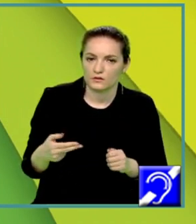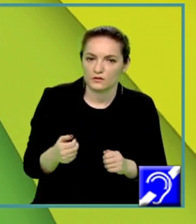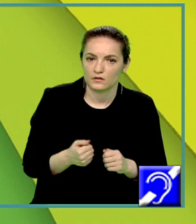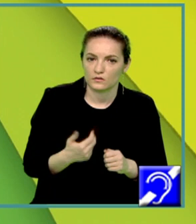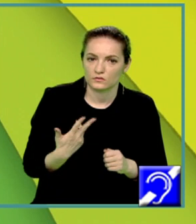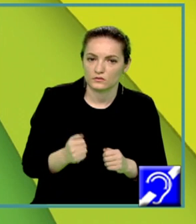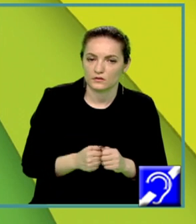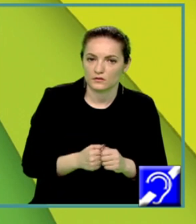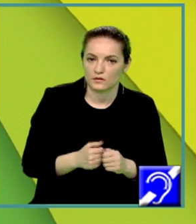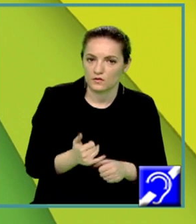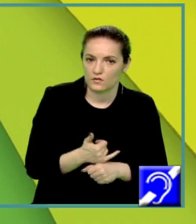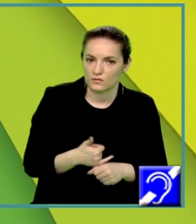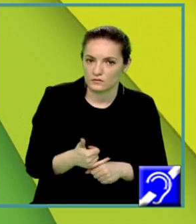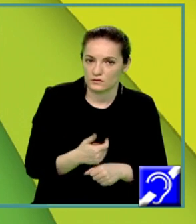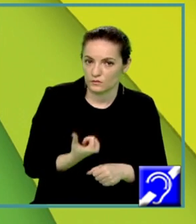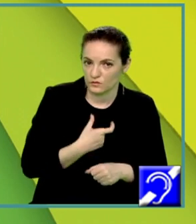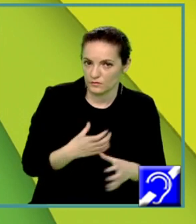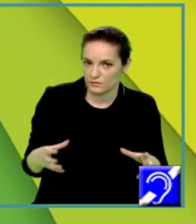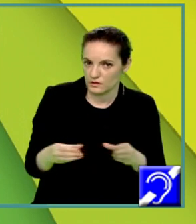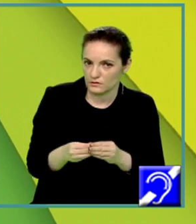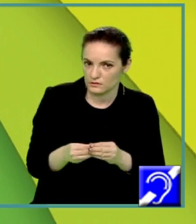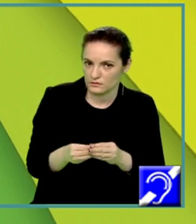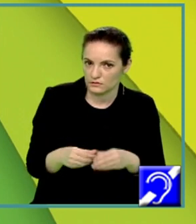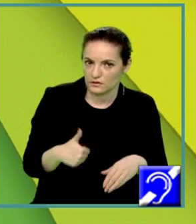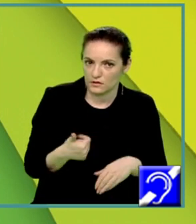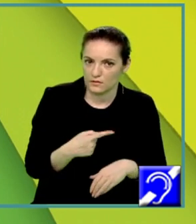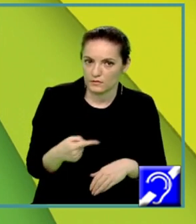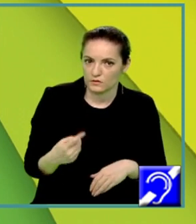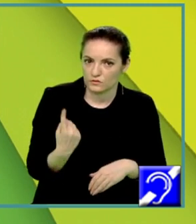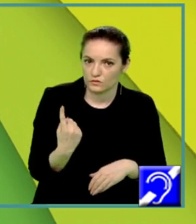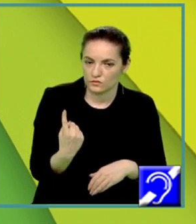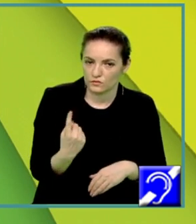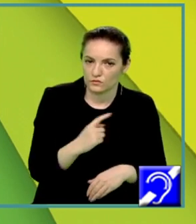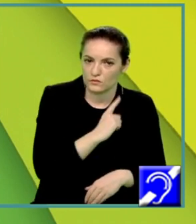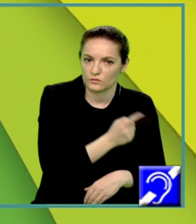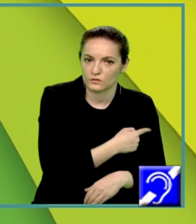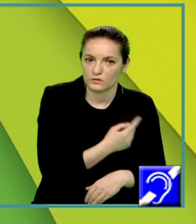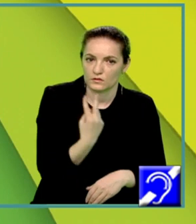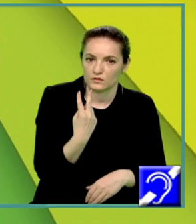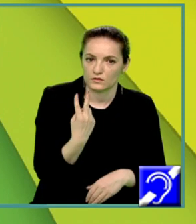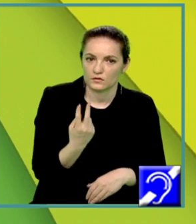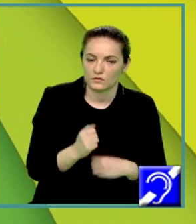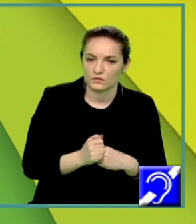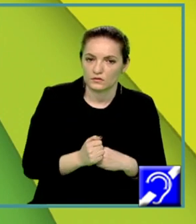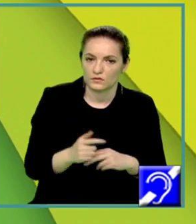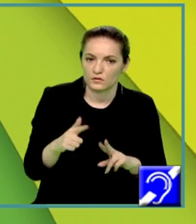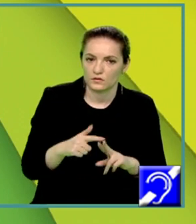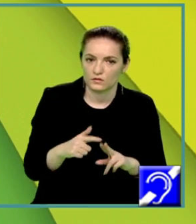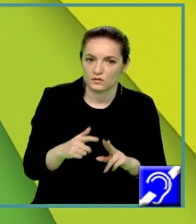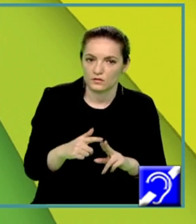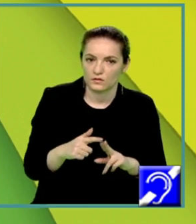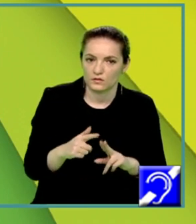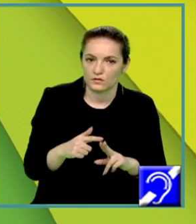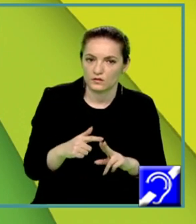o expresie care se poate restrânge în A minus 1 totul la pătrat și avem că radical din A minus